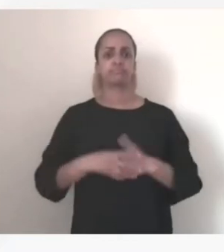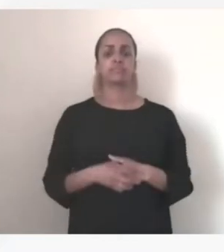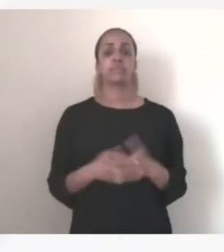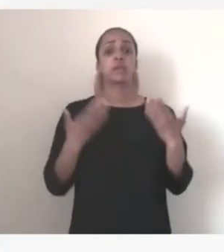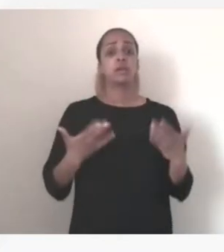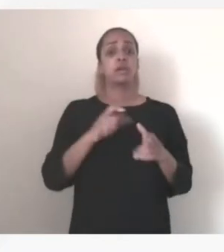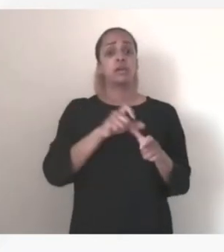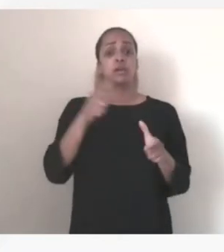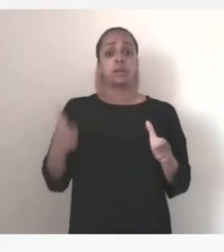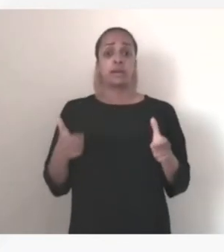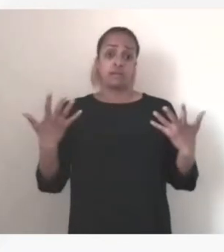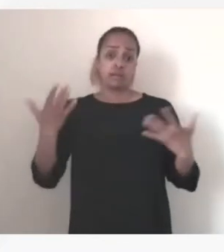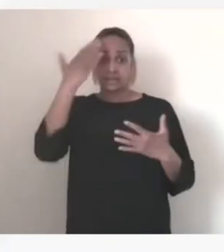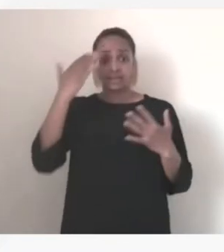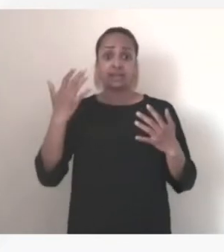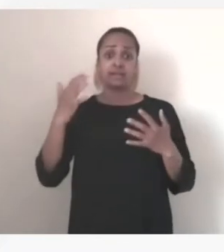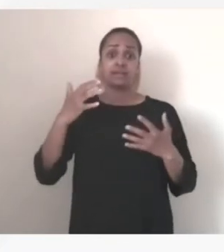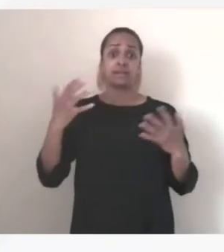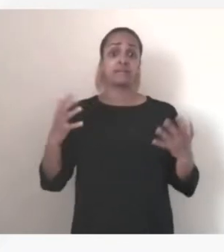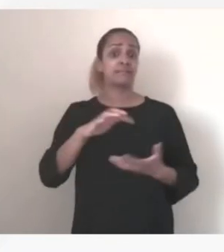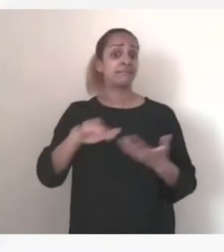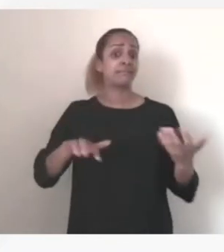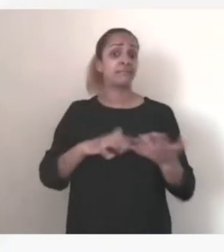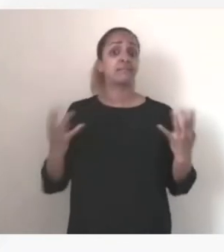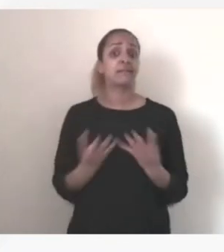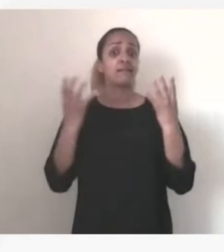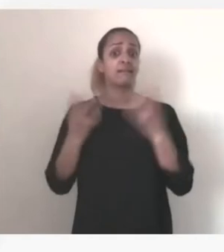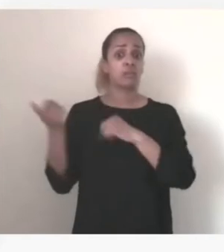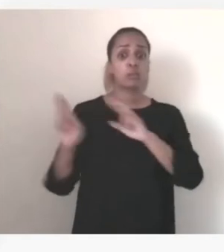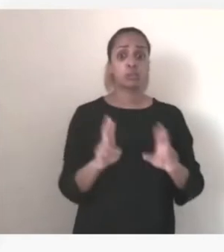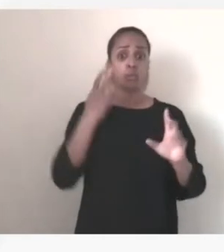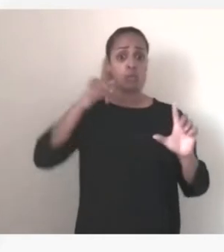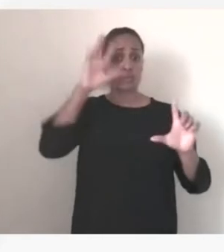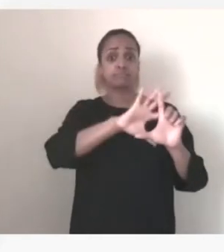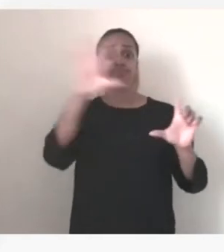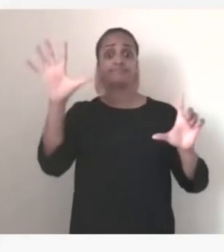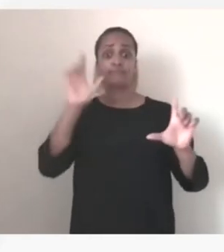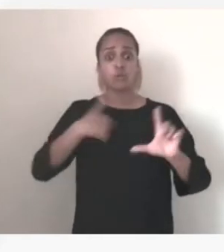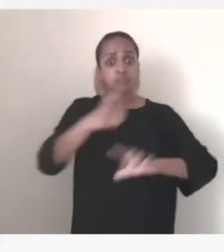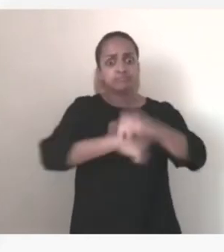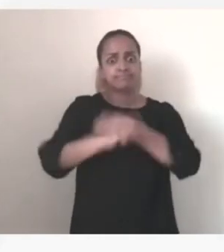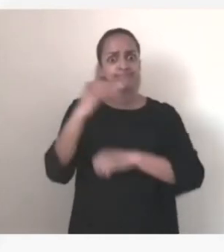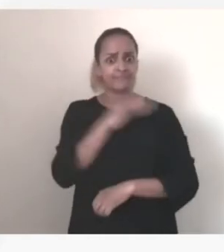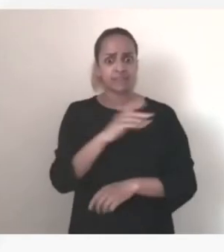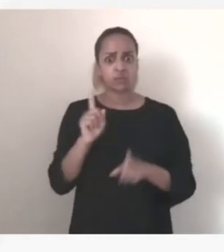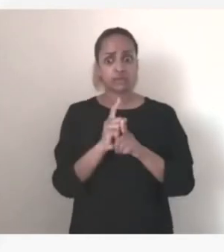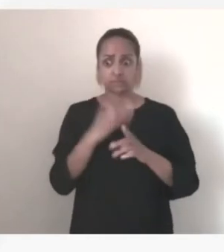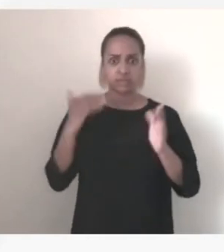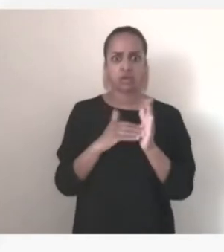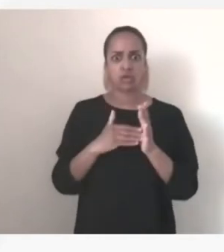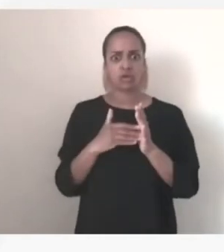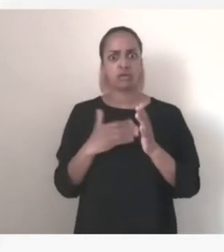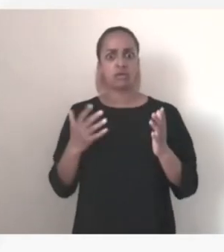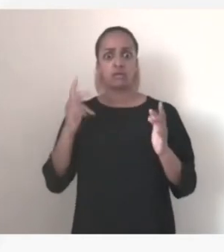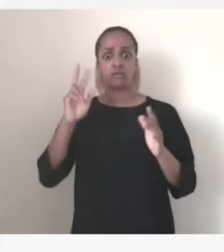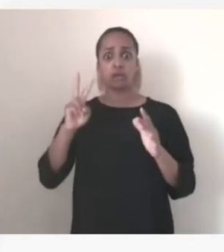où la guerre est de retour en Europe, nous devons également nous organiser vite et mieux, pour faire face à la menace cyber. On a beaucoup de choses